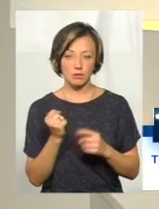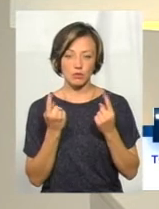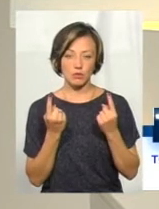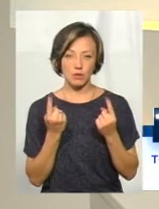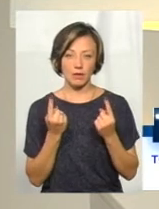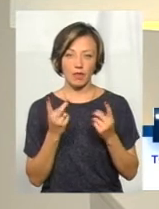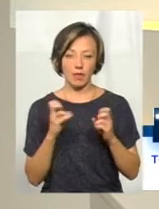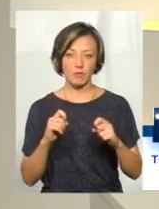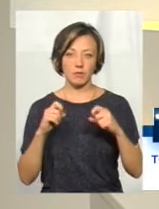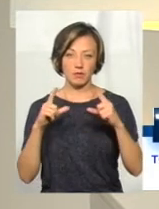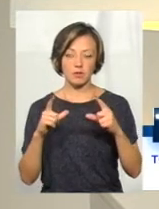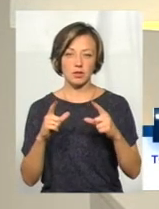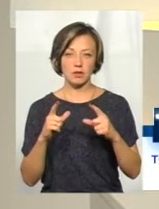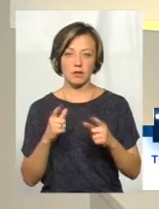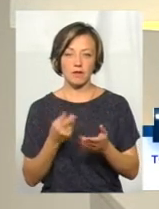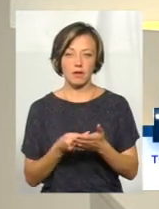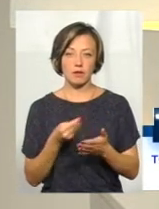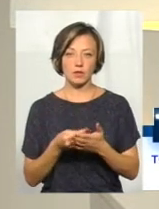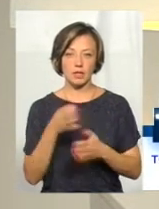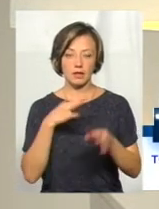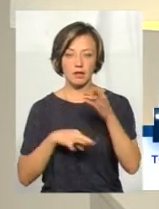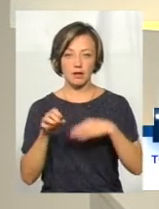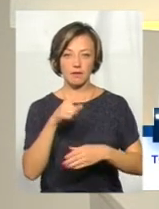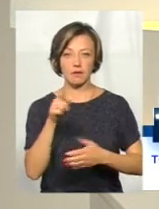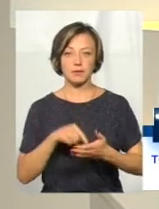підвищення вартості ліки?